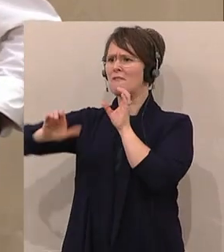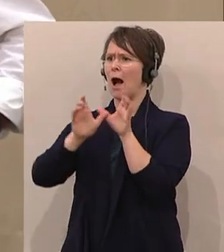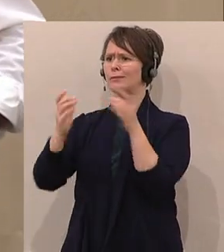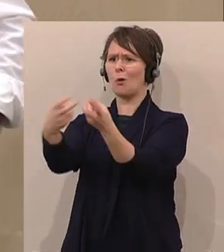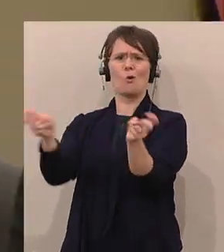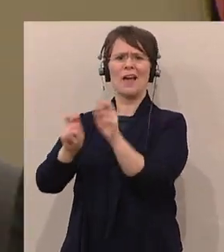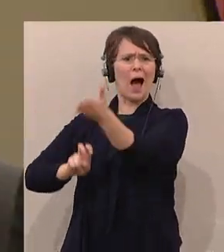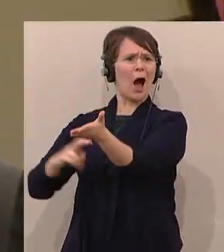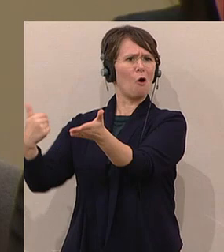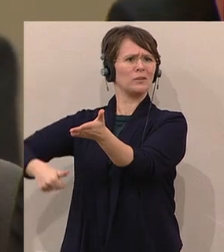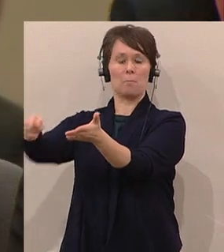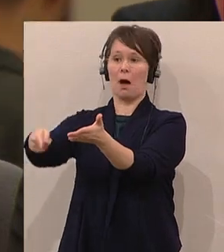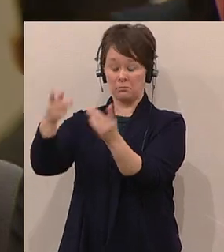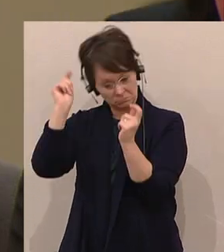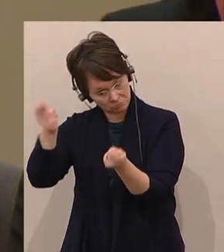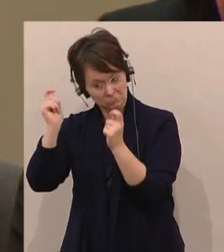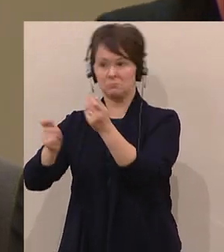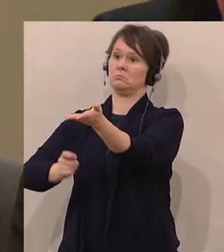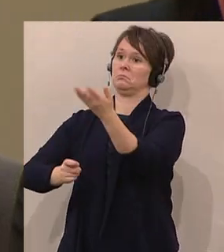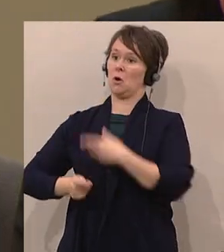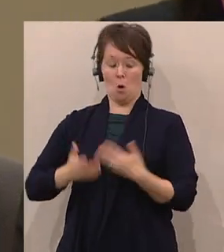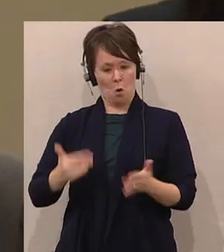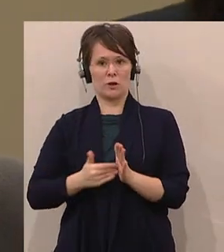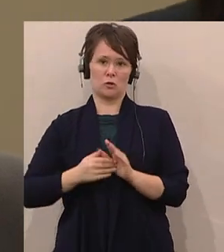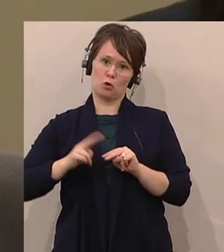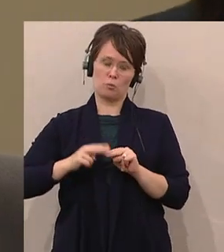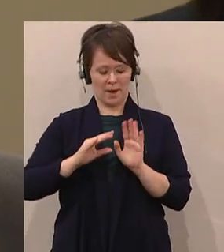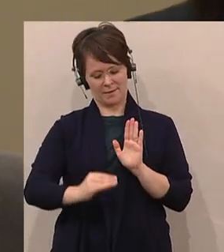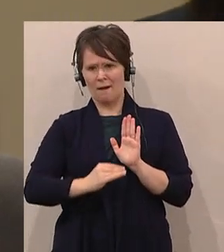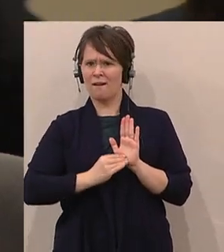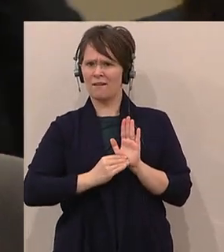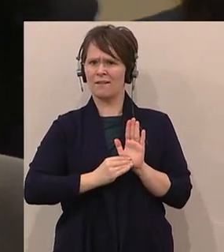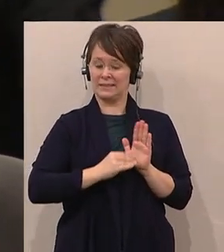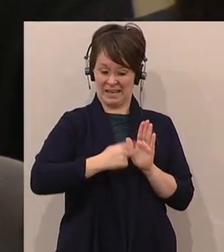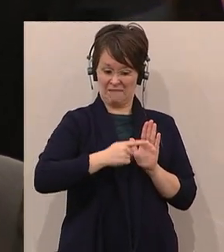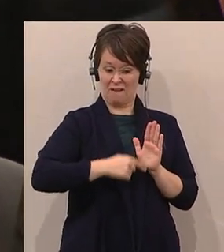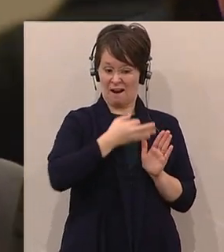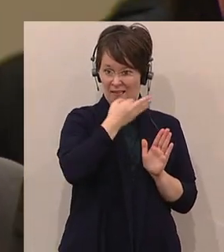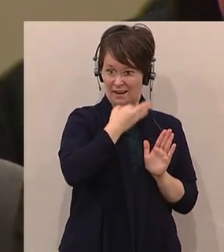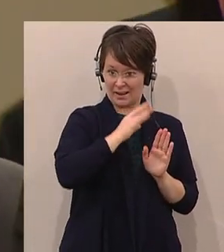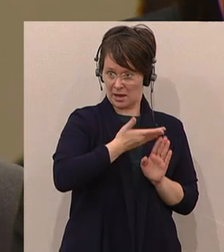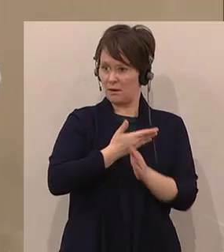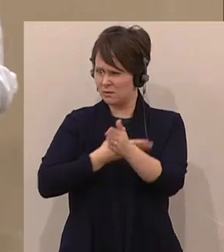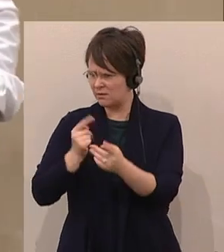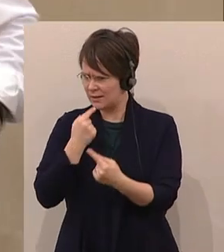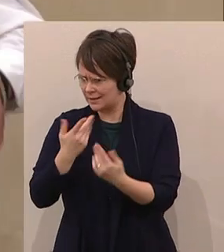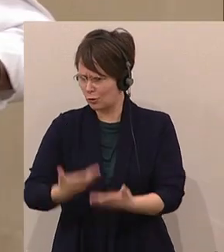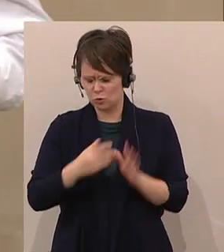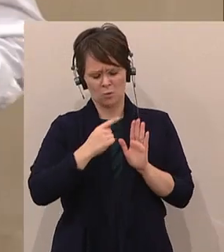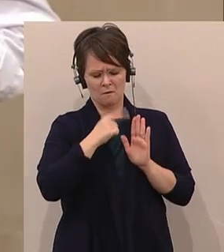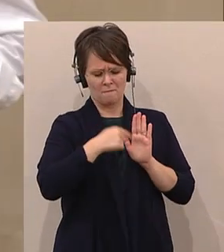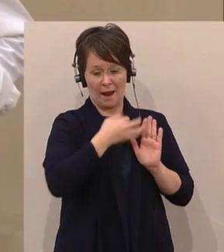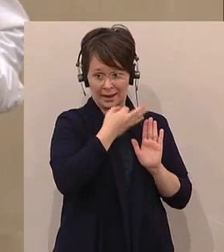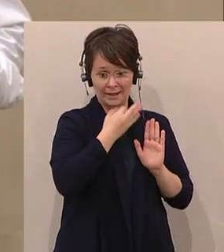keiner erklären, aber da haben wir heute noch Möglichkeit, beim nächsten Tagesordnungspunkt nach dieser Wahlrede, wie du es bezeichnet hast, das auszudiskutieren,